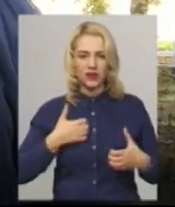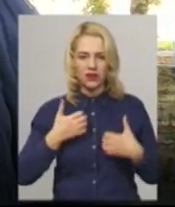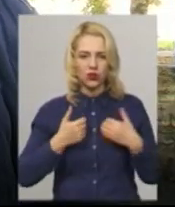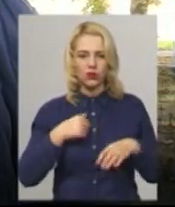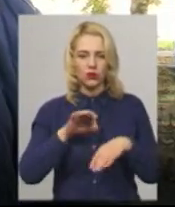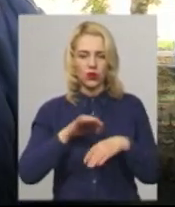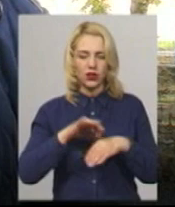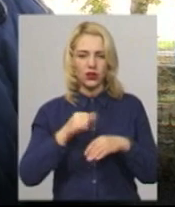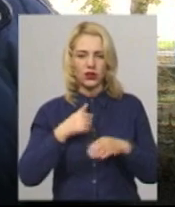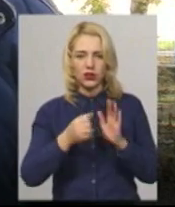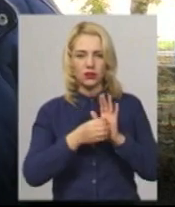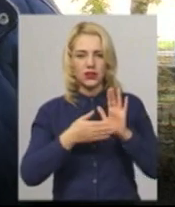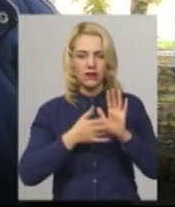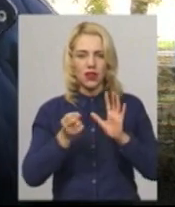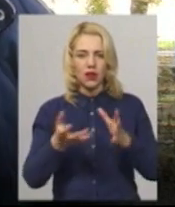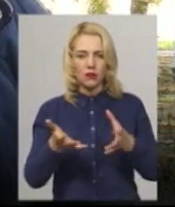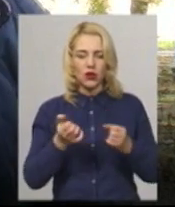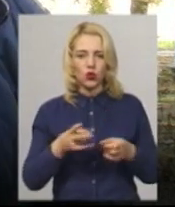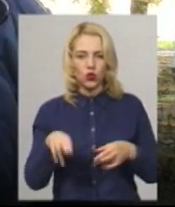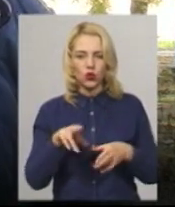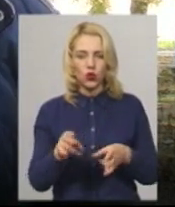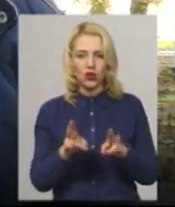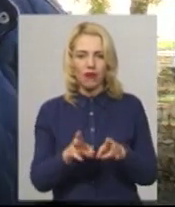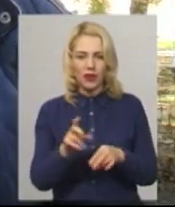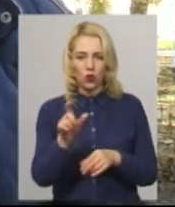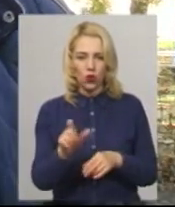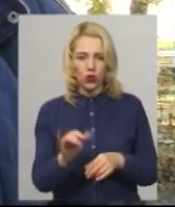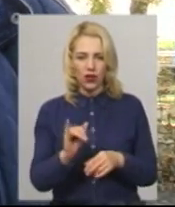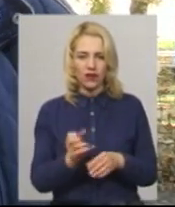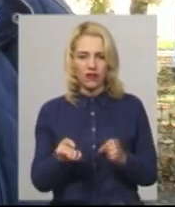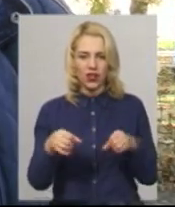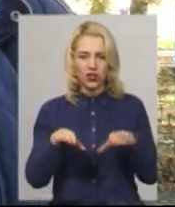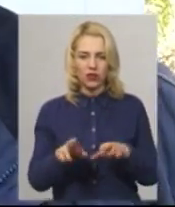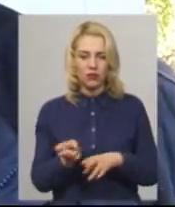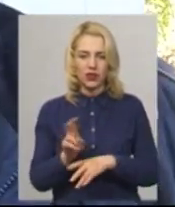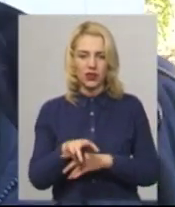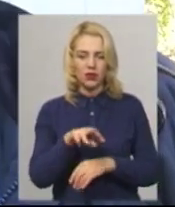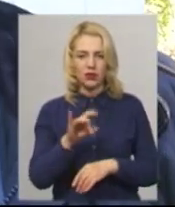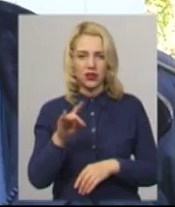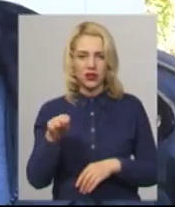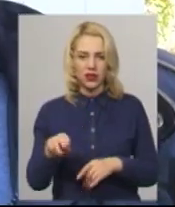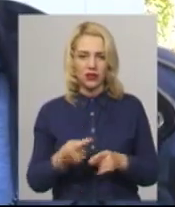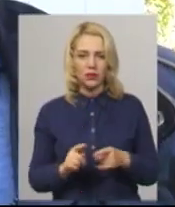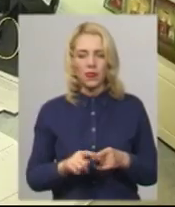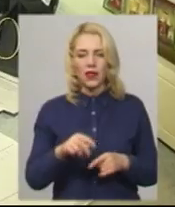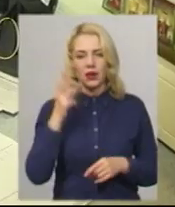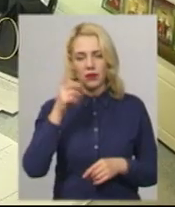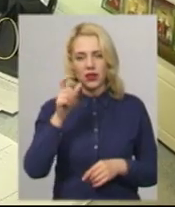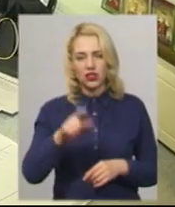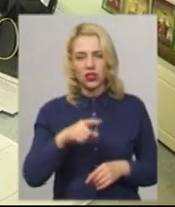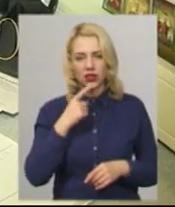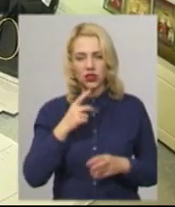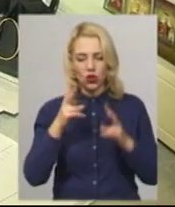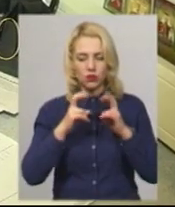турбувало, записався на прийом до травматолога, вирішили пройти МРТ. Хмельничанин Ігор Пасічник каже,